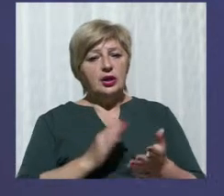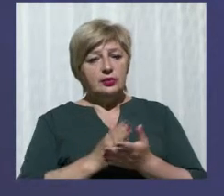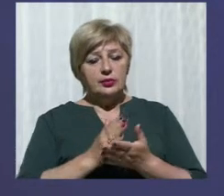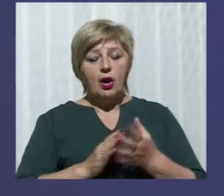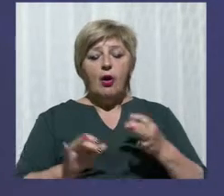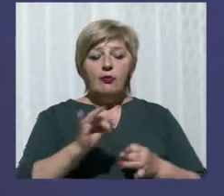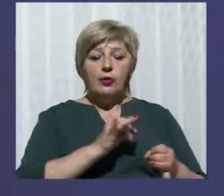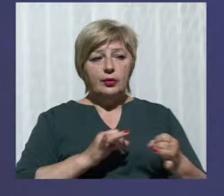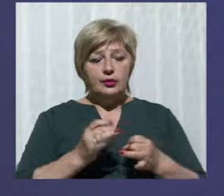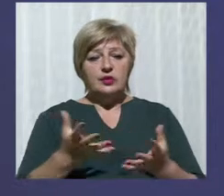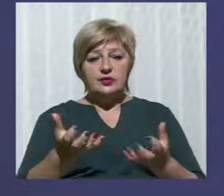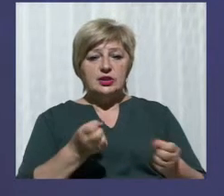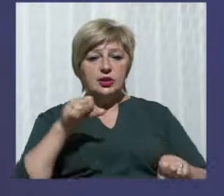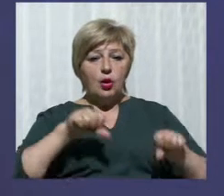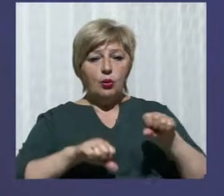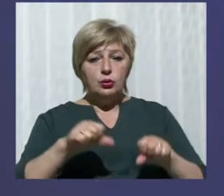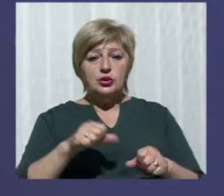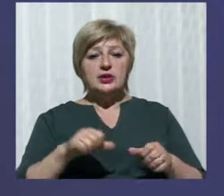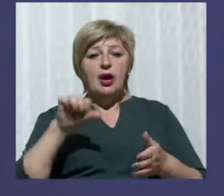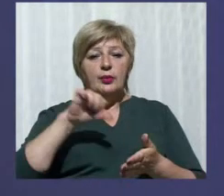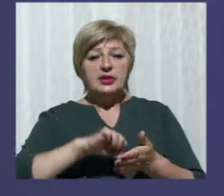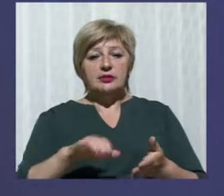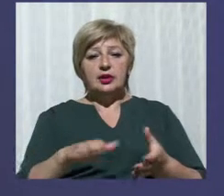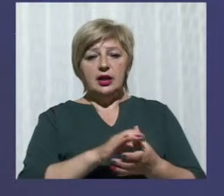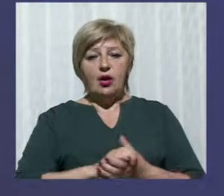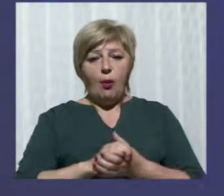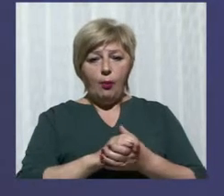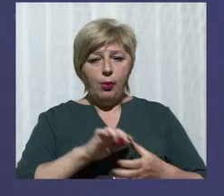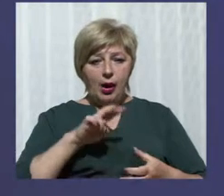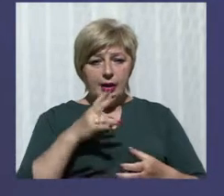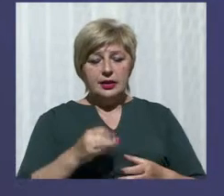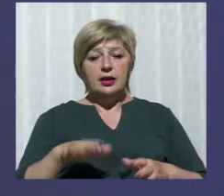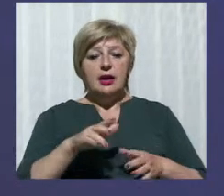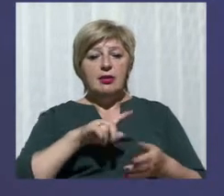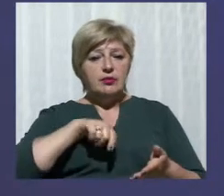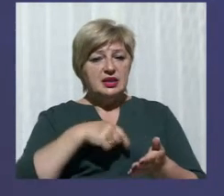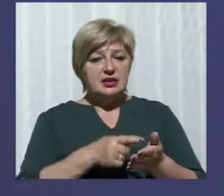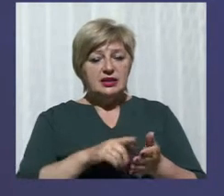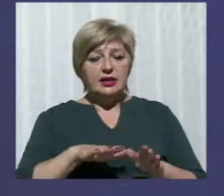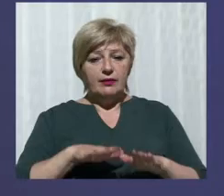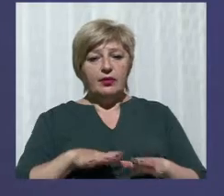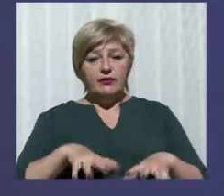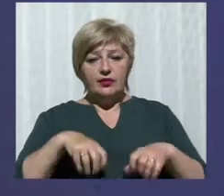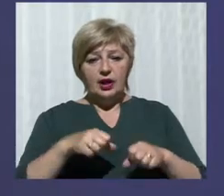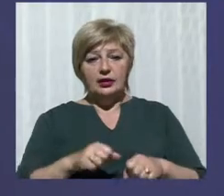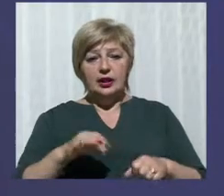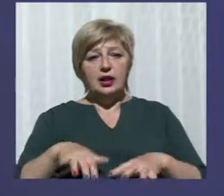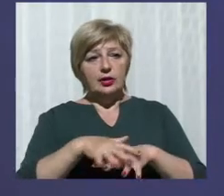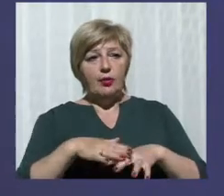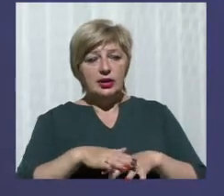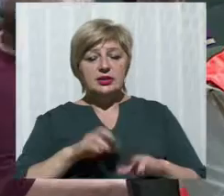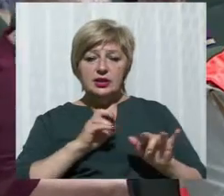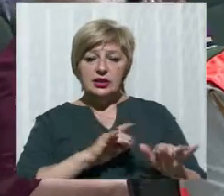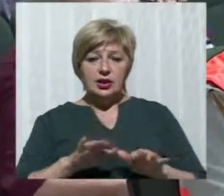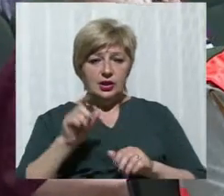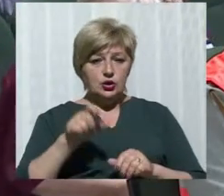обговореннях взяли участь представники компаній перевізників, місцевої влади та громадські діячі. Докладніше у сюжеті.